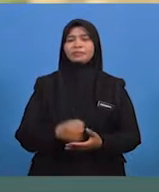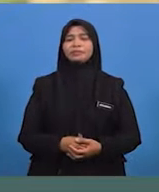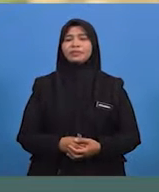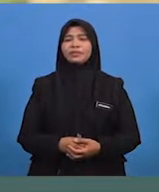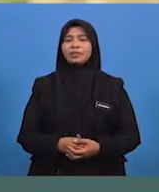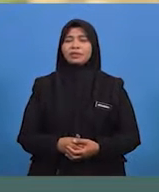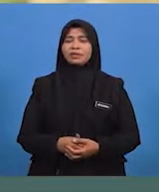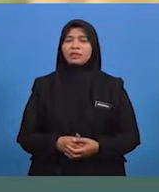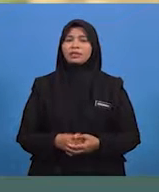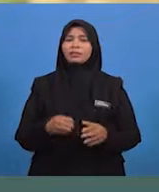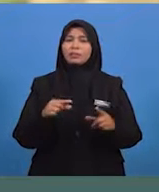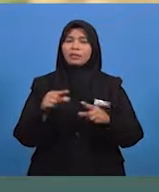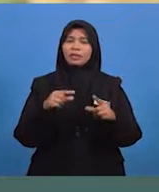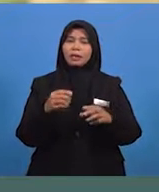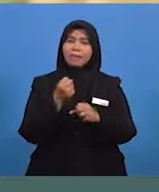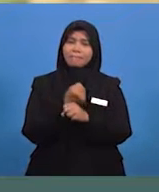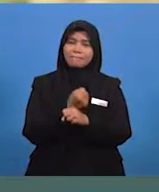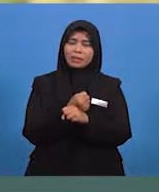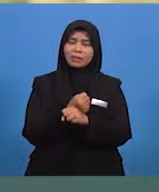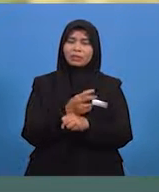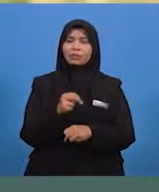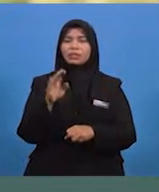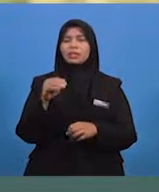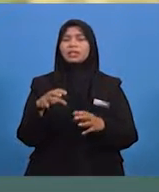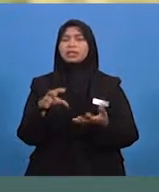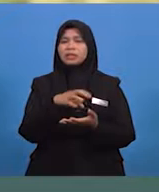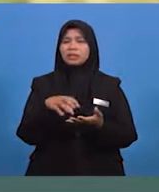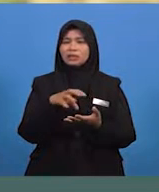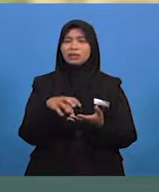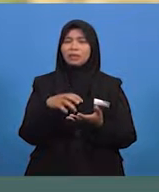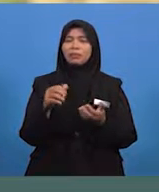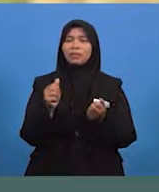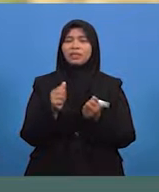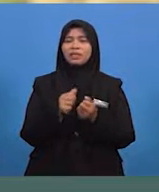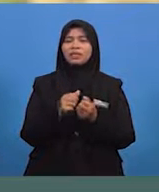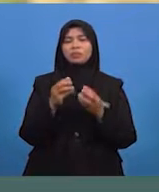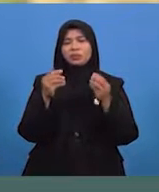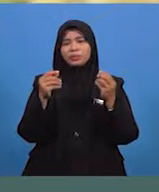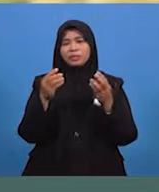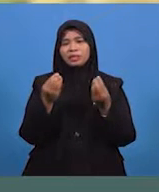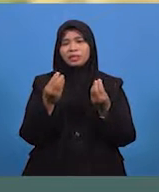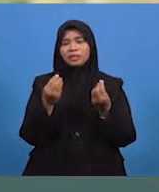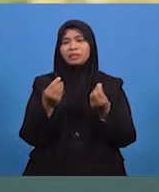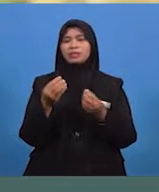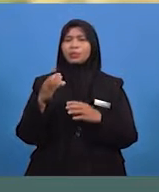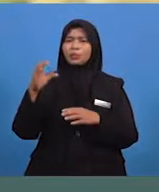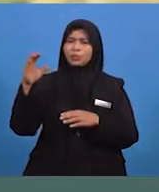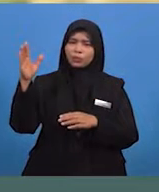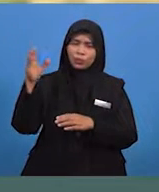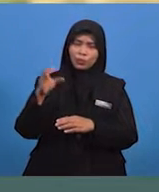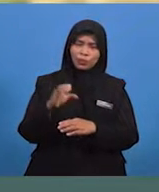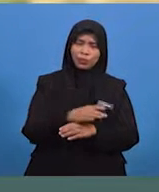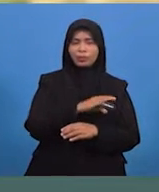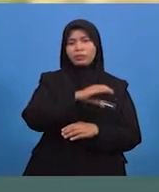pergerakan batuan yang bercampur dengan butir-butir tanah menuruni cerun dengan sangat laju dan